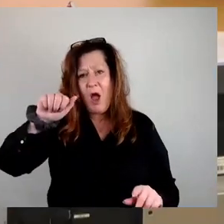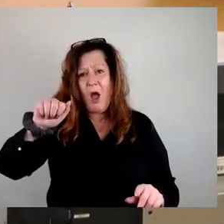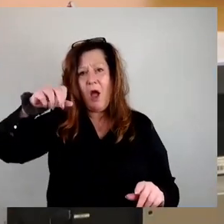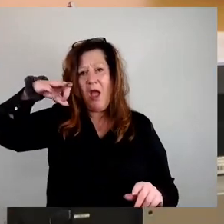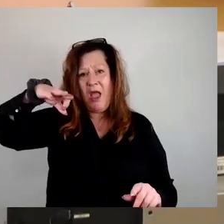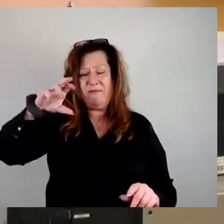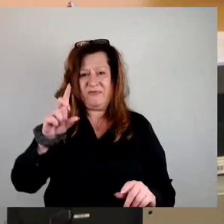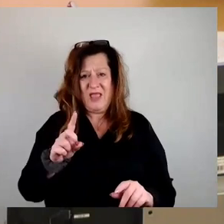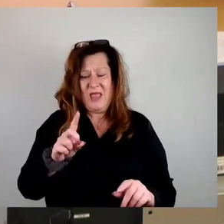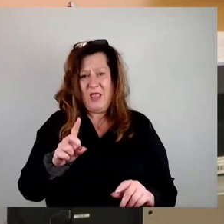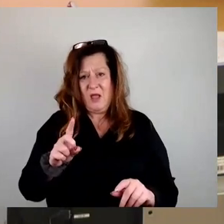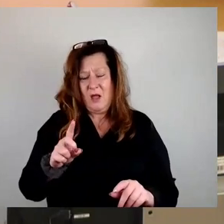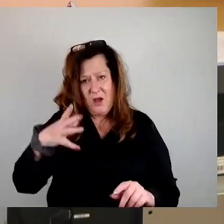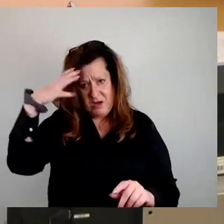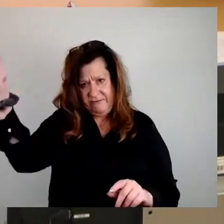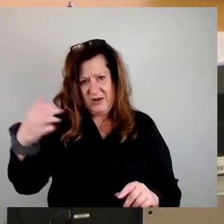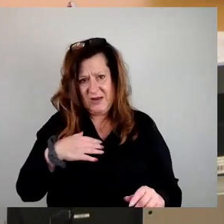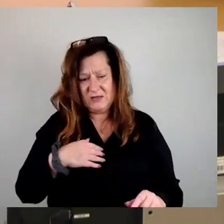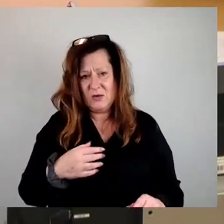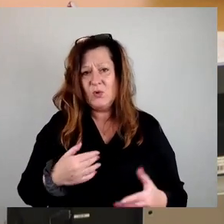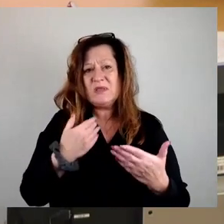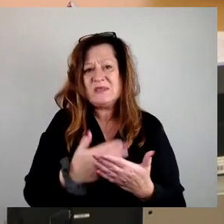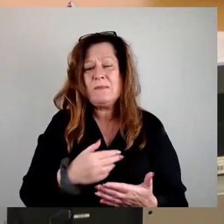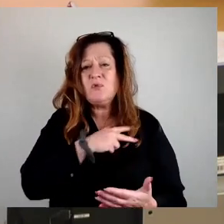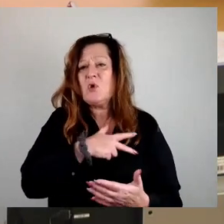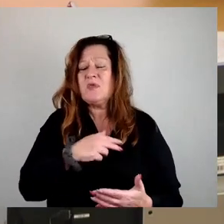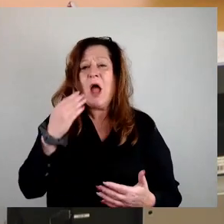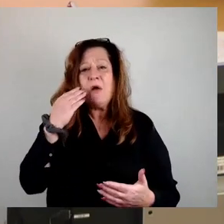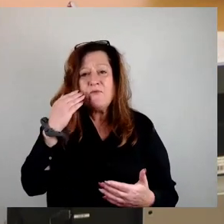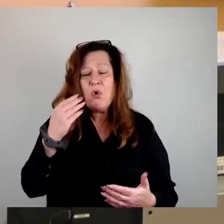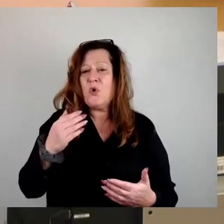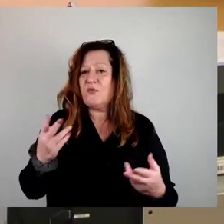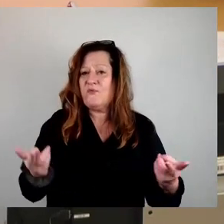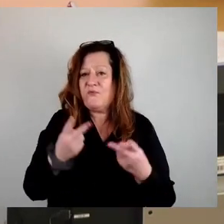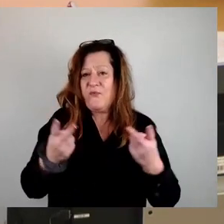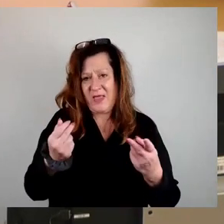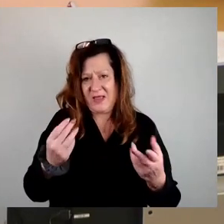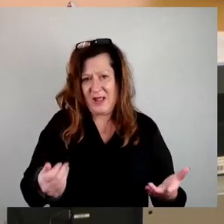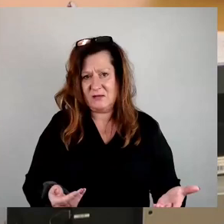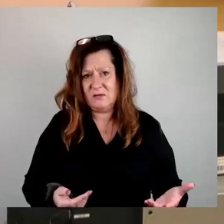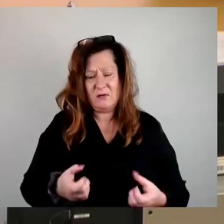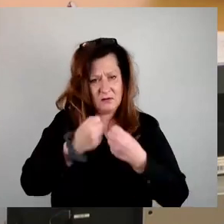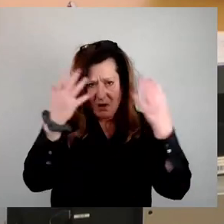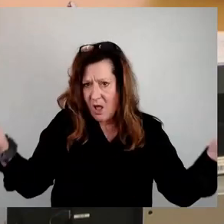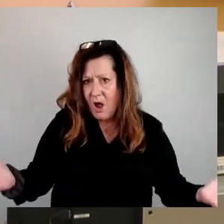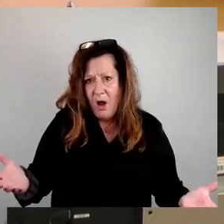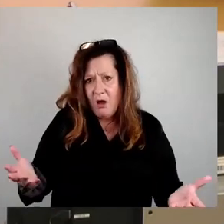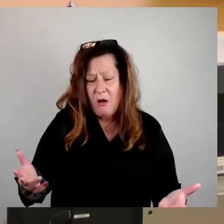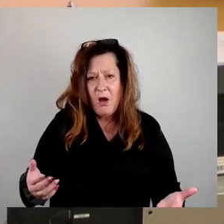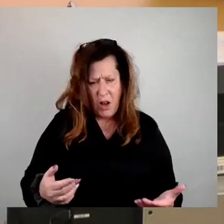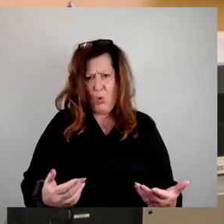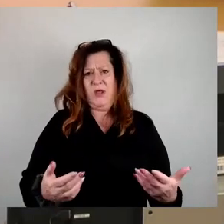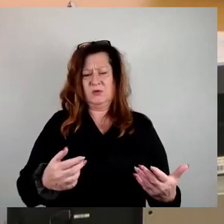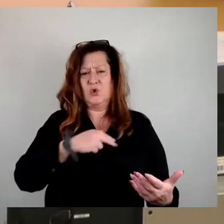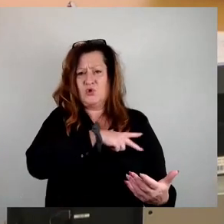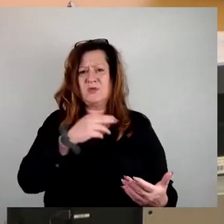kritisieren, dass es Fördergeld gibt für Sozialwohnungsbau. Was ist denn das? Natürlich gibt es Fördergeld für Sozialwohnungsbau. Genau das ist